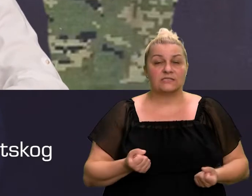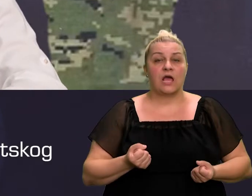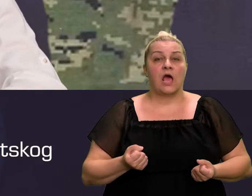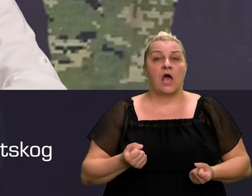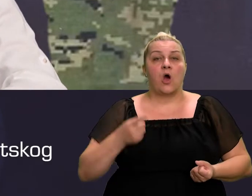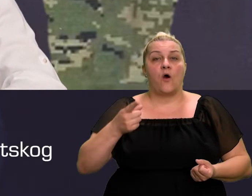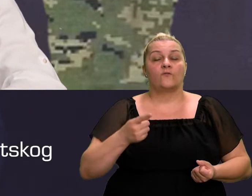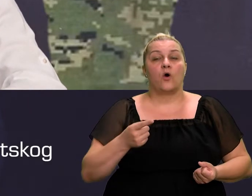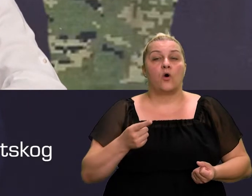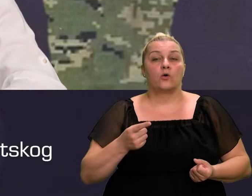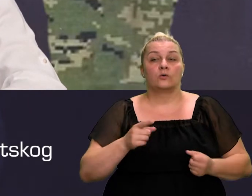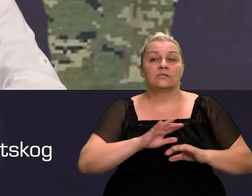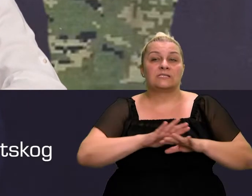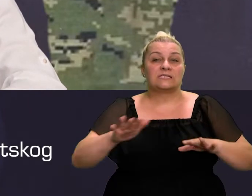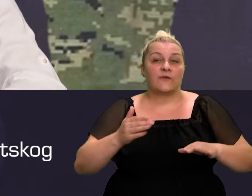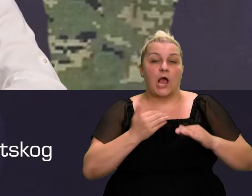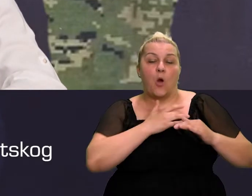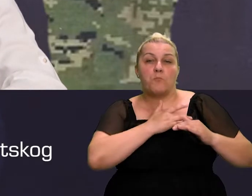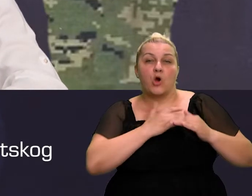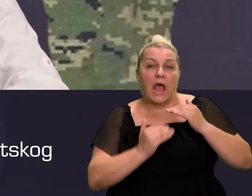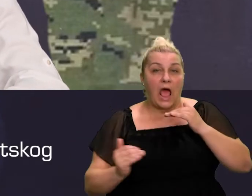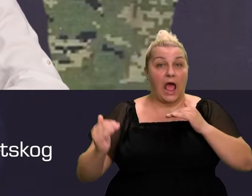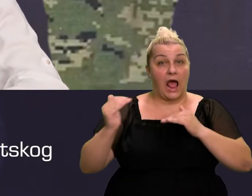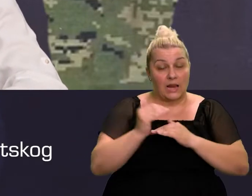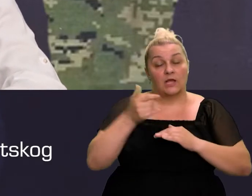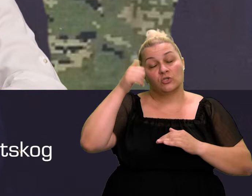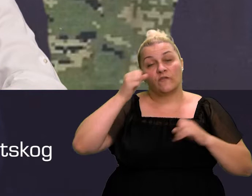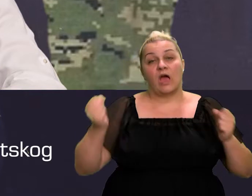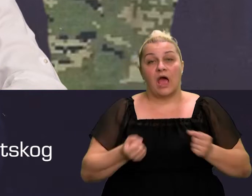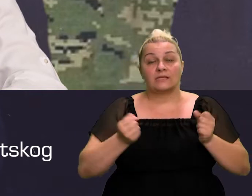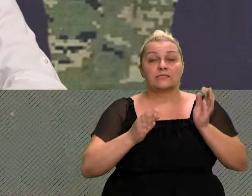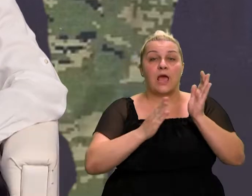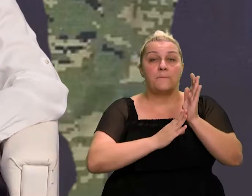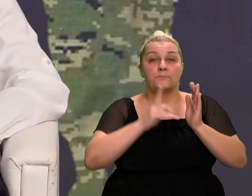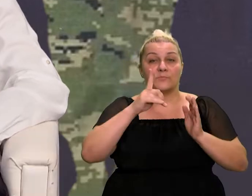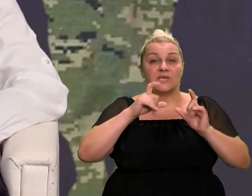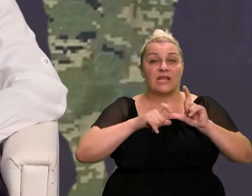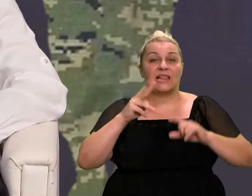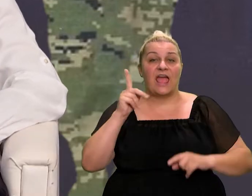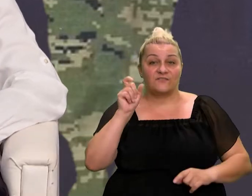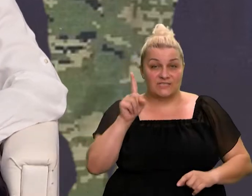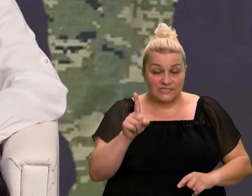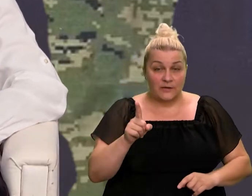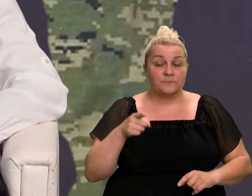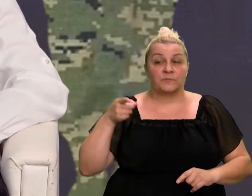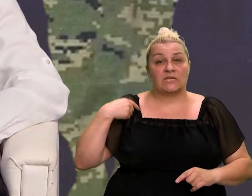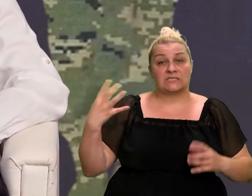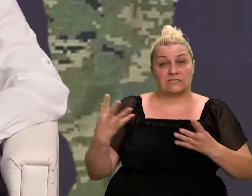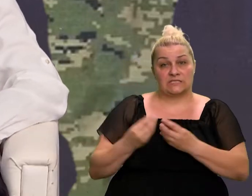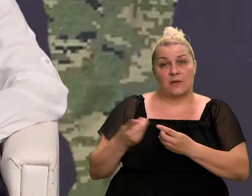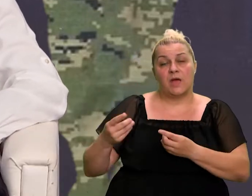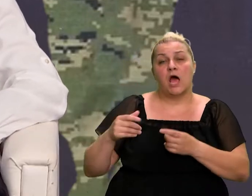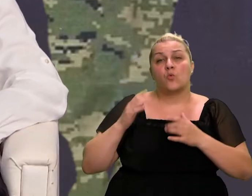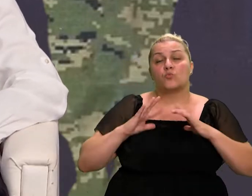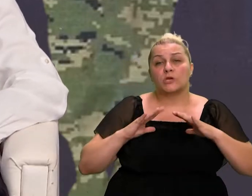jednoj operaciji koja je digla moral hrvatske vojske. Akcija operacija Miljevci, kao god hoćete, samo u društvu je živi, sudionike, on je umiroljen i